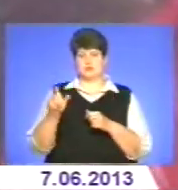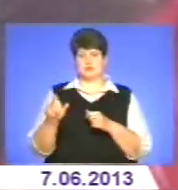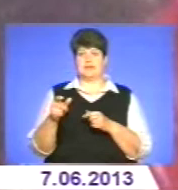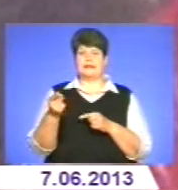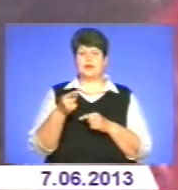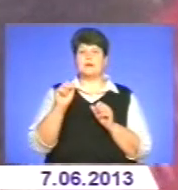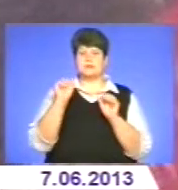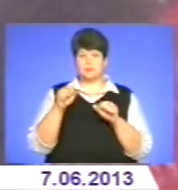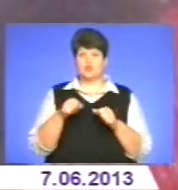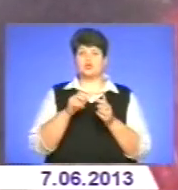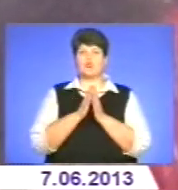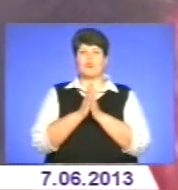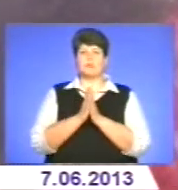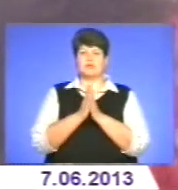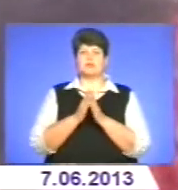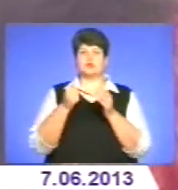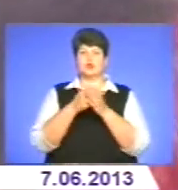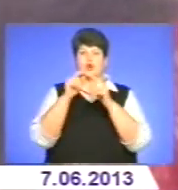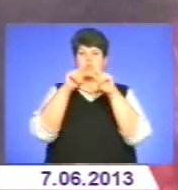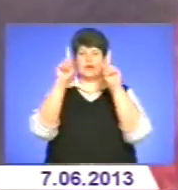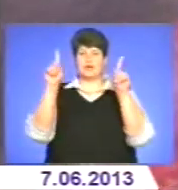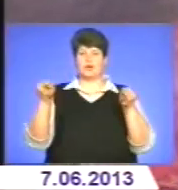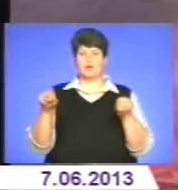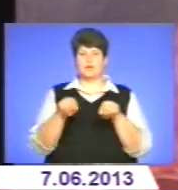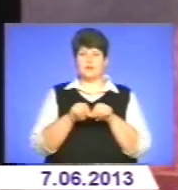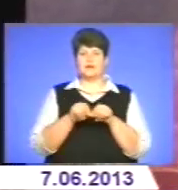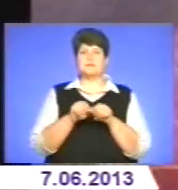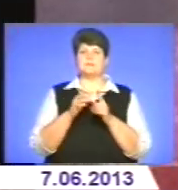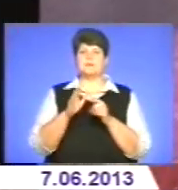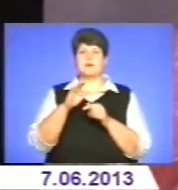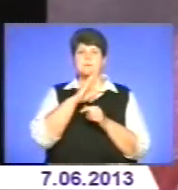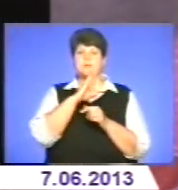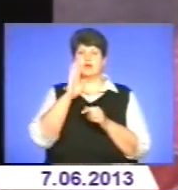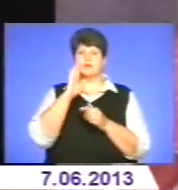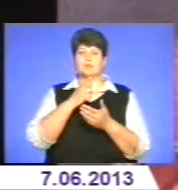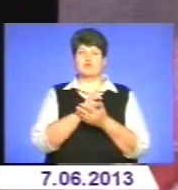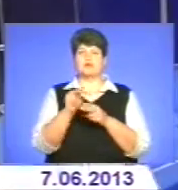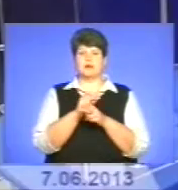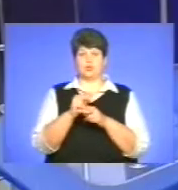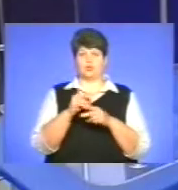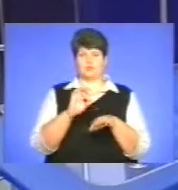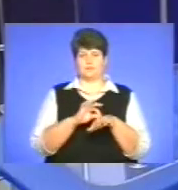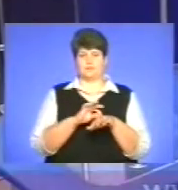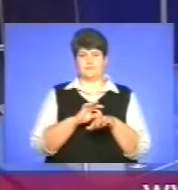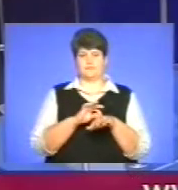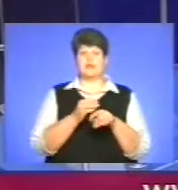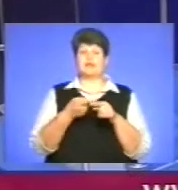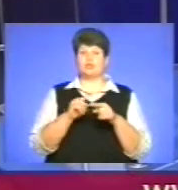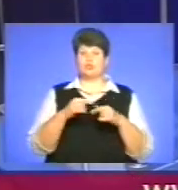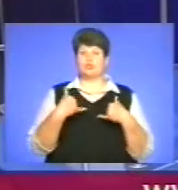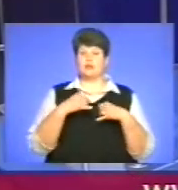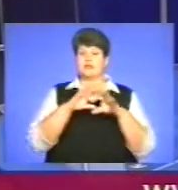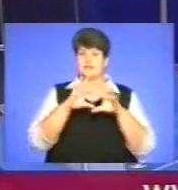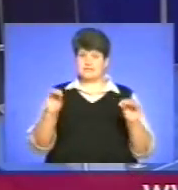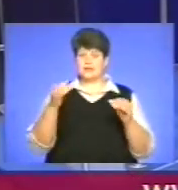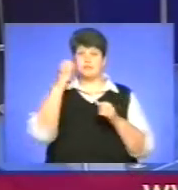матимуть змогу помолитися до ікони Дубинської Чернігівської Божої Матері, яка зціляє від недух. На цьому в мене все.